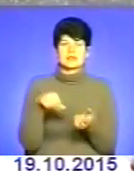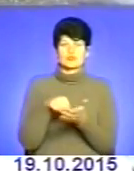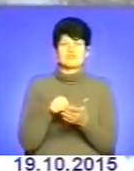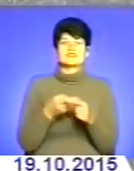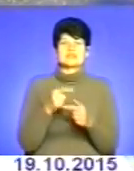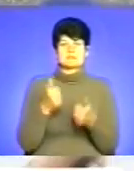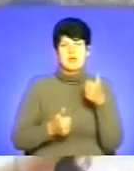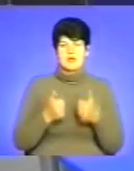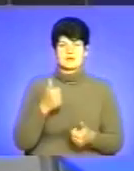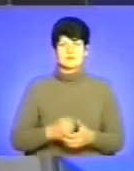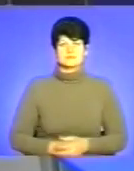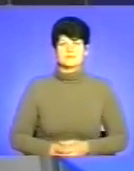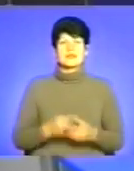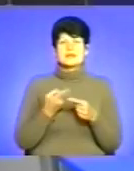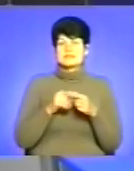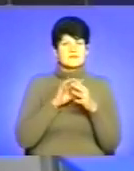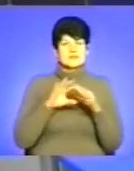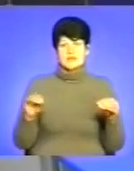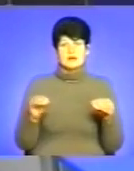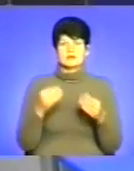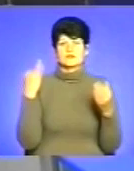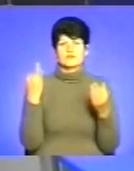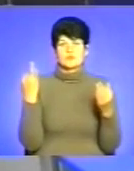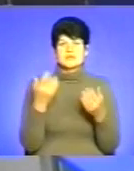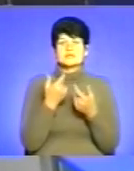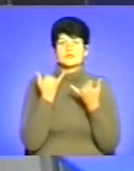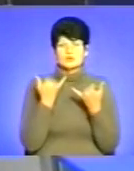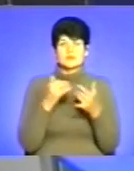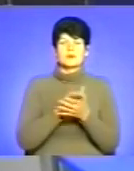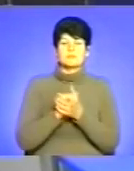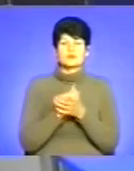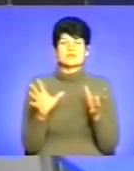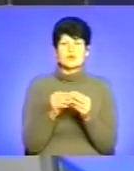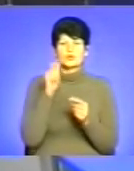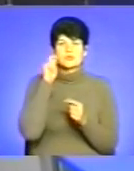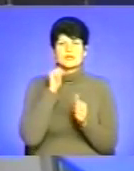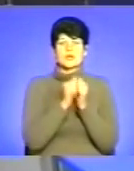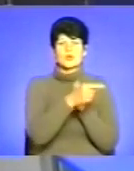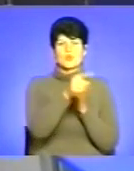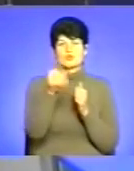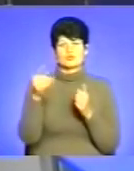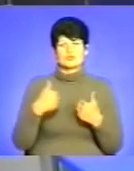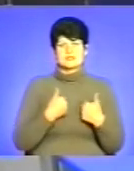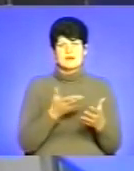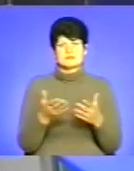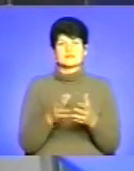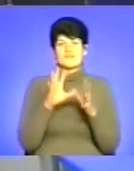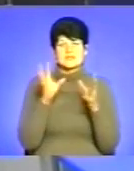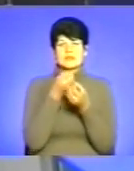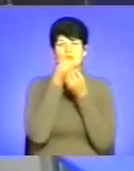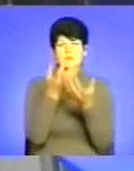змаганнях Це вся інформація на сьогодні. Миру і злагоди Україні і кожному з нас, зокрема. На все добре!